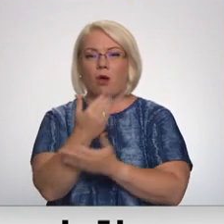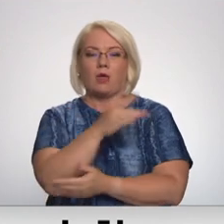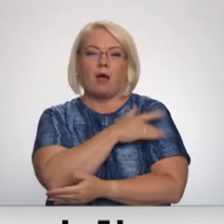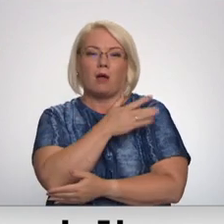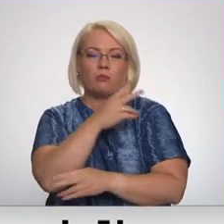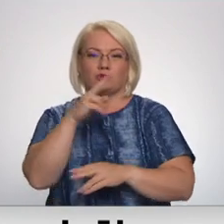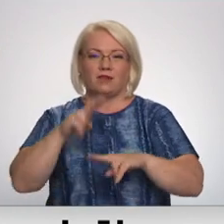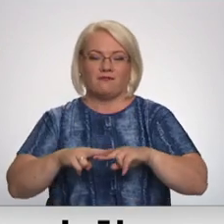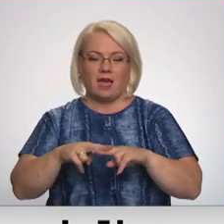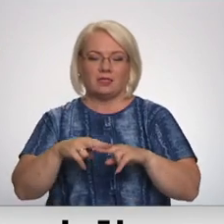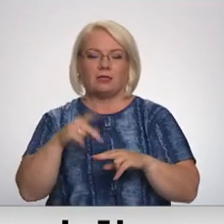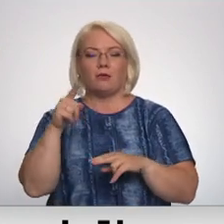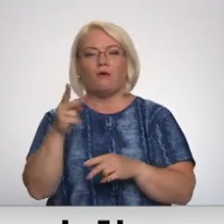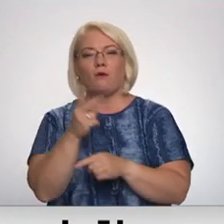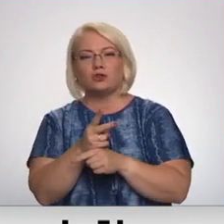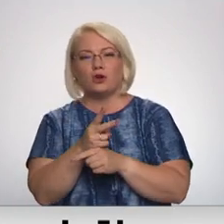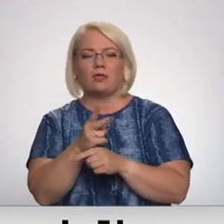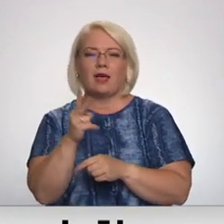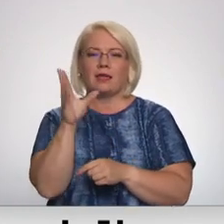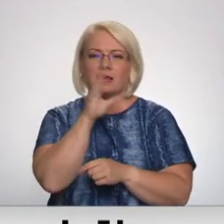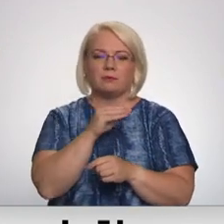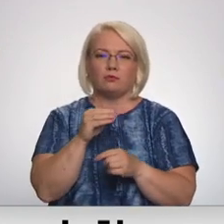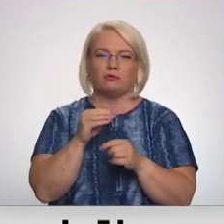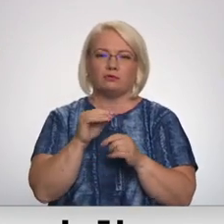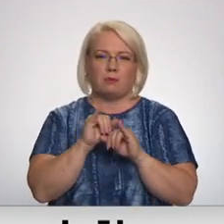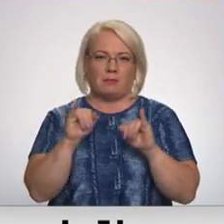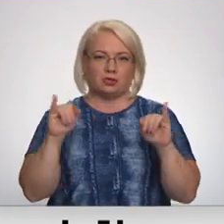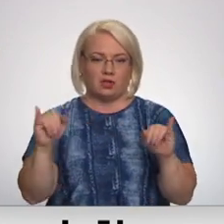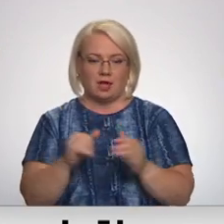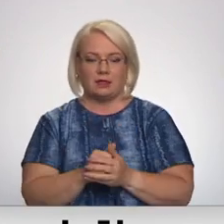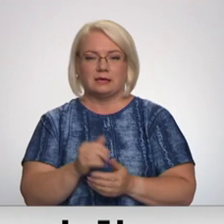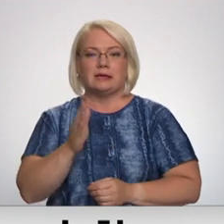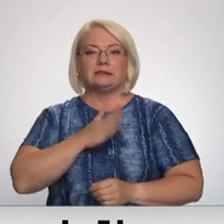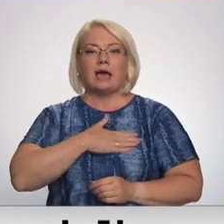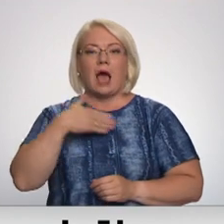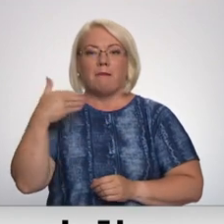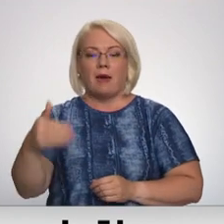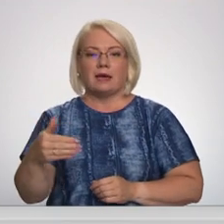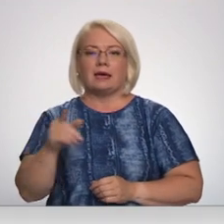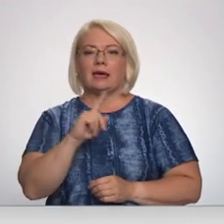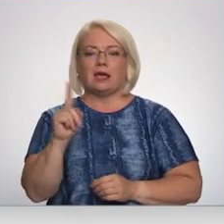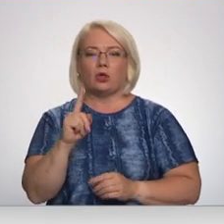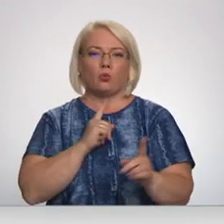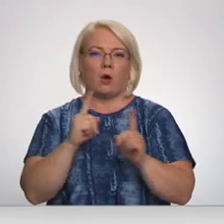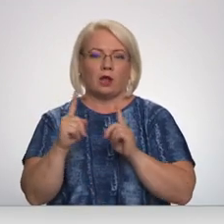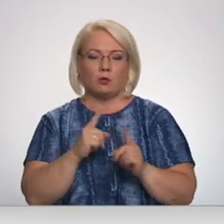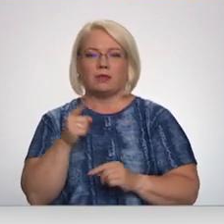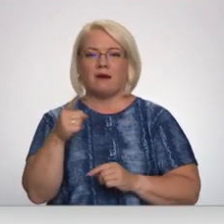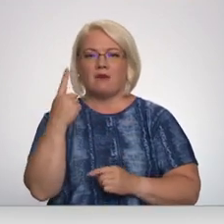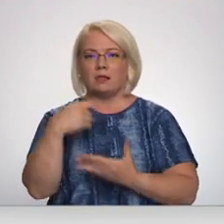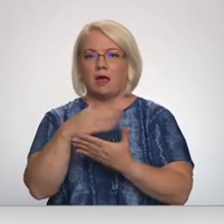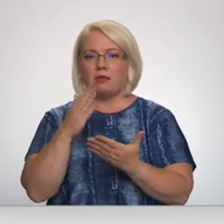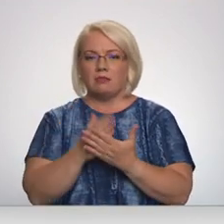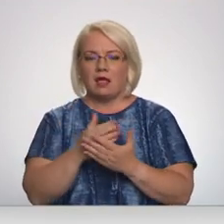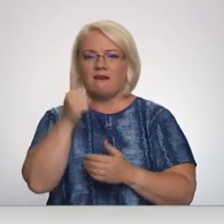funkcionēlās iespējas nākotnē tiks paklišanāks. Sāpīgākais ir nosūtījumi, ko, diemžēl, vēl vienu daļu izdod